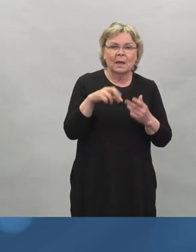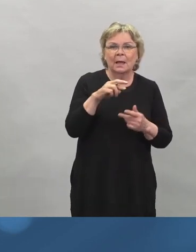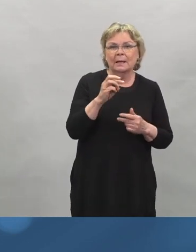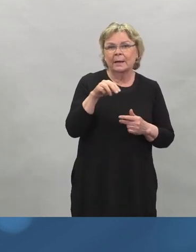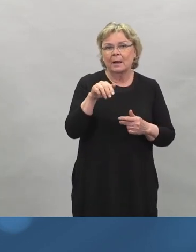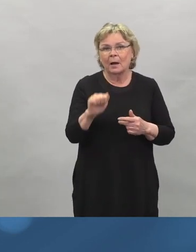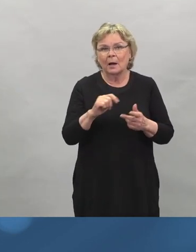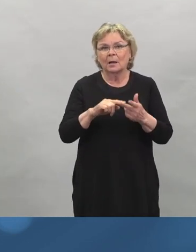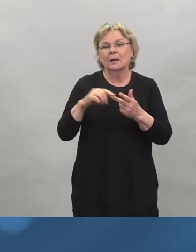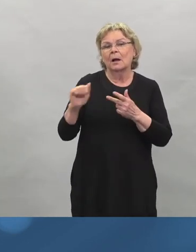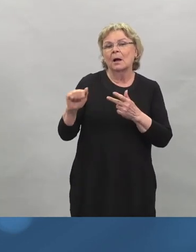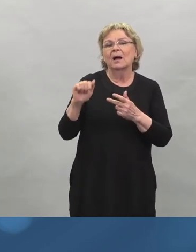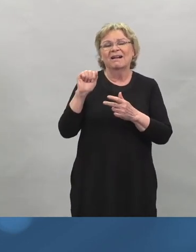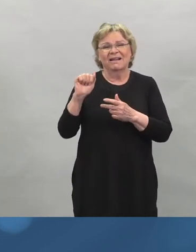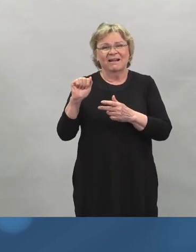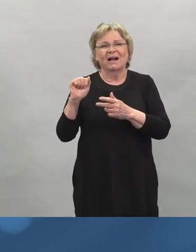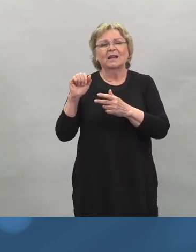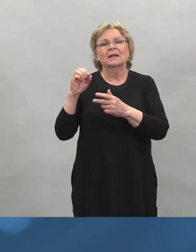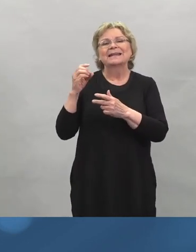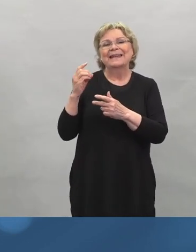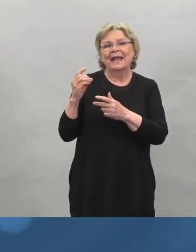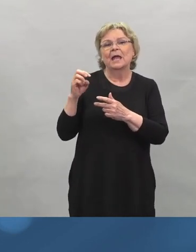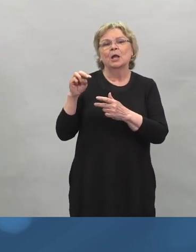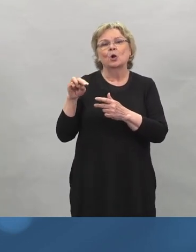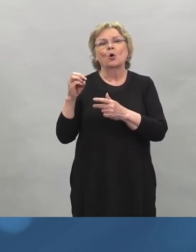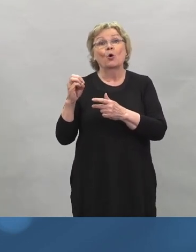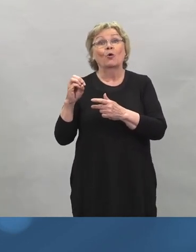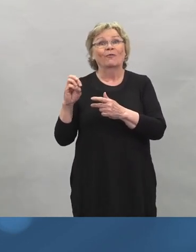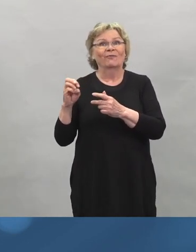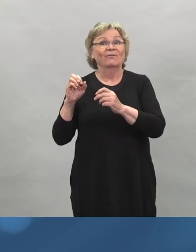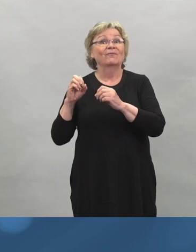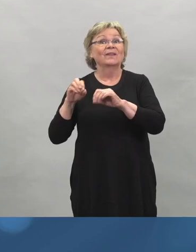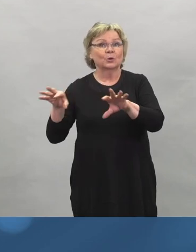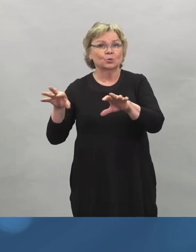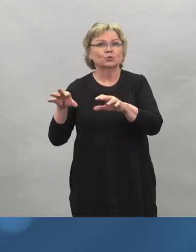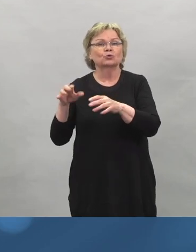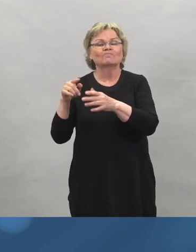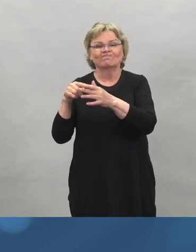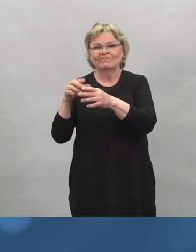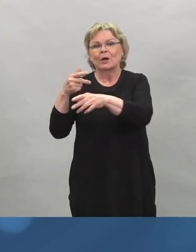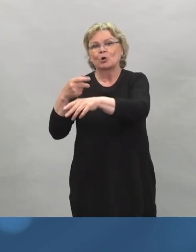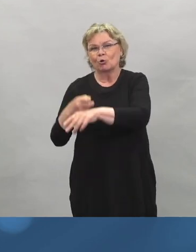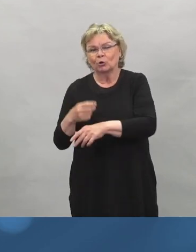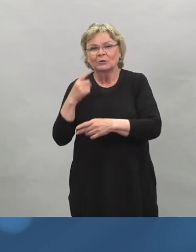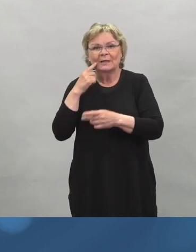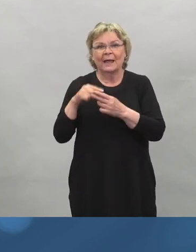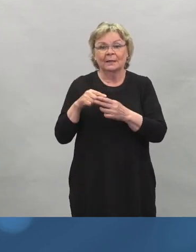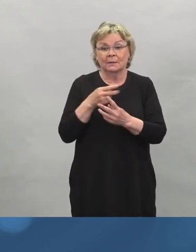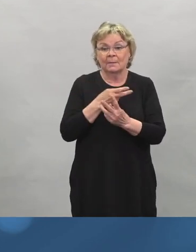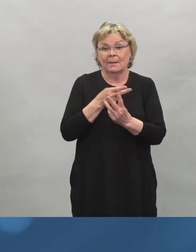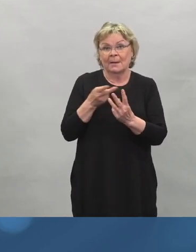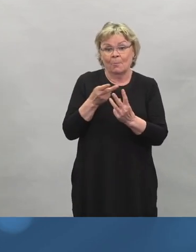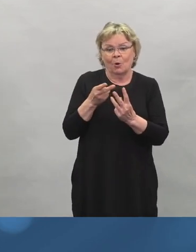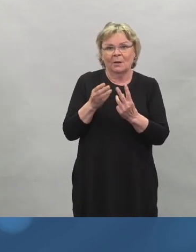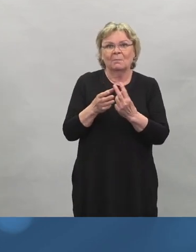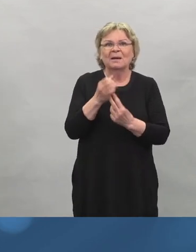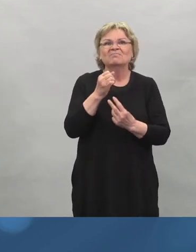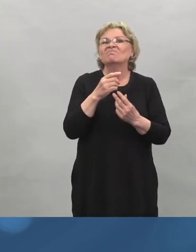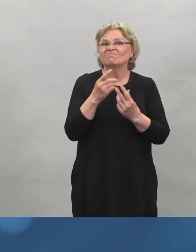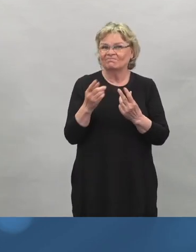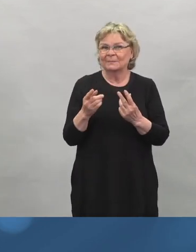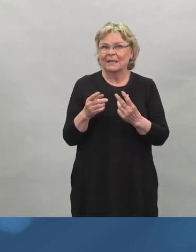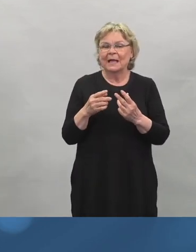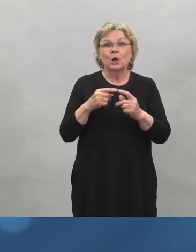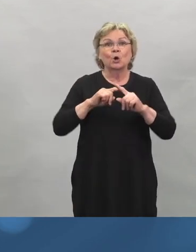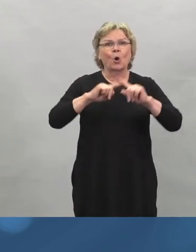-rokotteet ja adenovirusvektorirokotteet, niin ne on sellaisia, jotka hyvinkin nopeasti menevät tavallaan